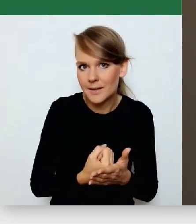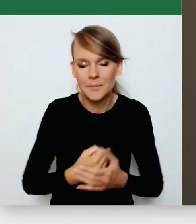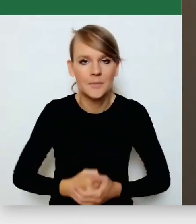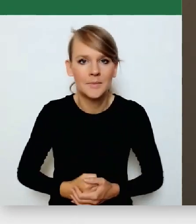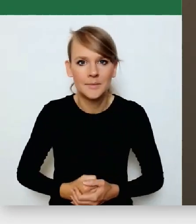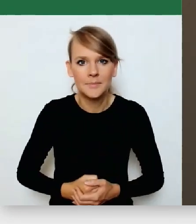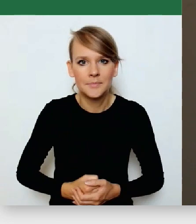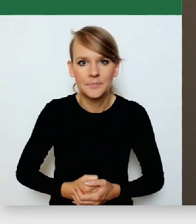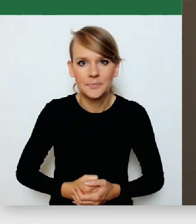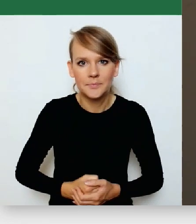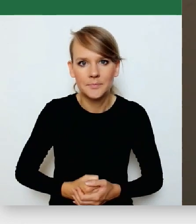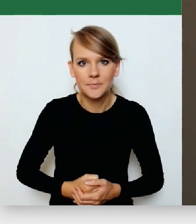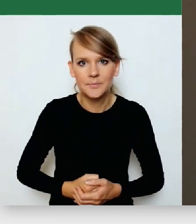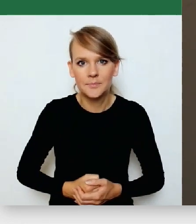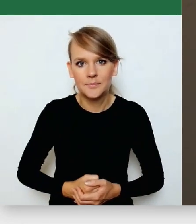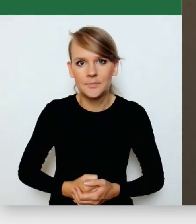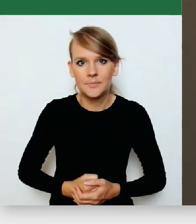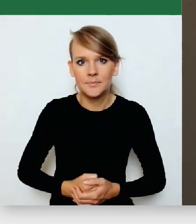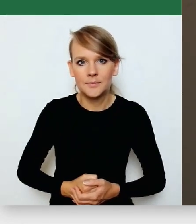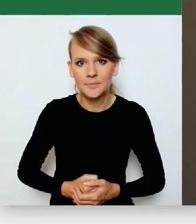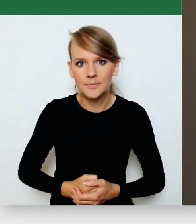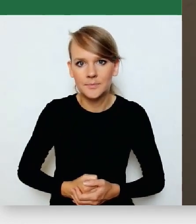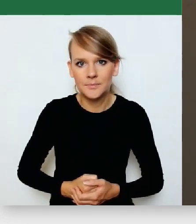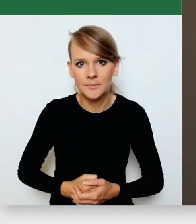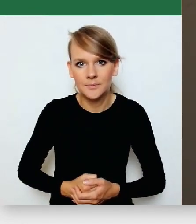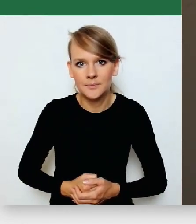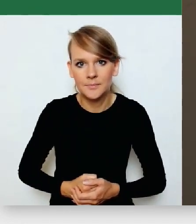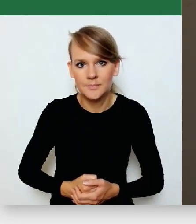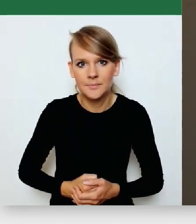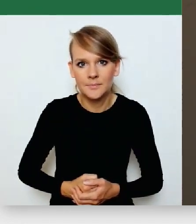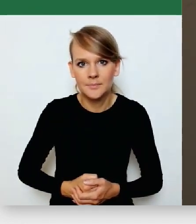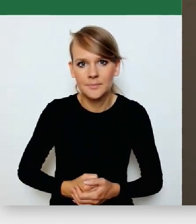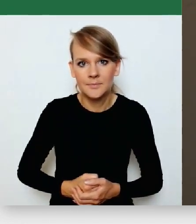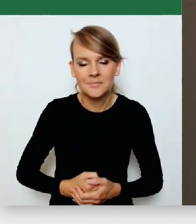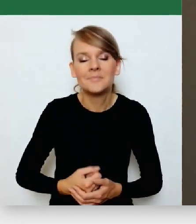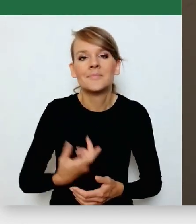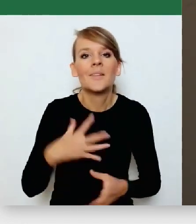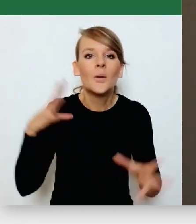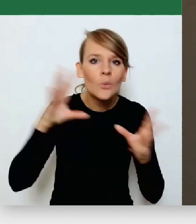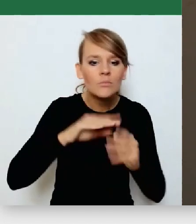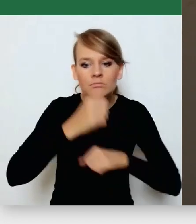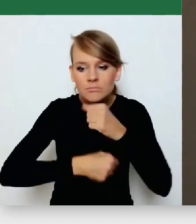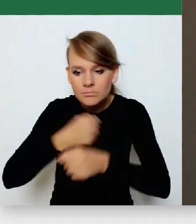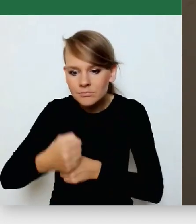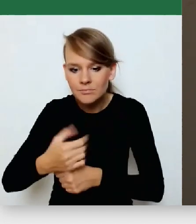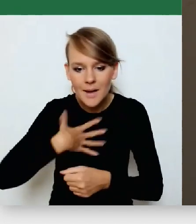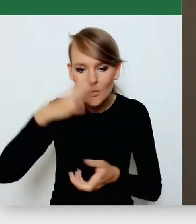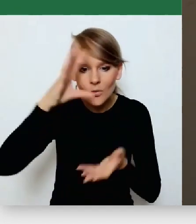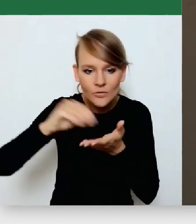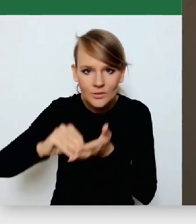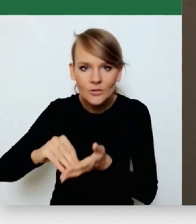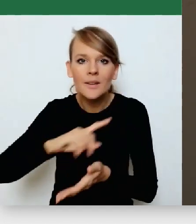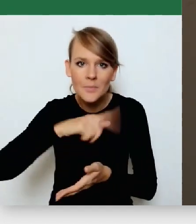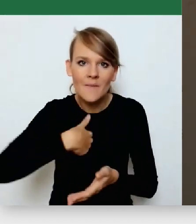To doświadczenie, które dzięki temu zdobyliśmy, wykorzystujemy przy każdym kolejnym